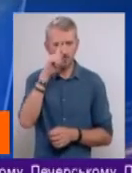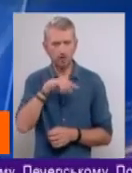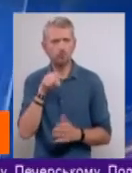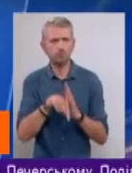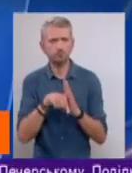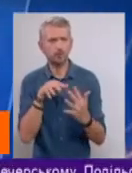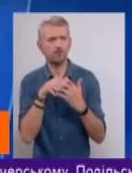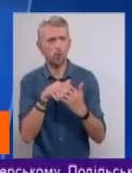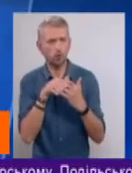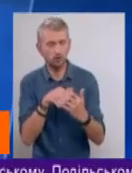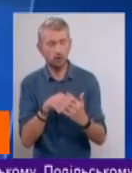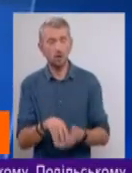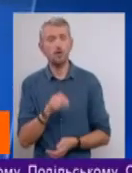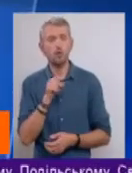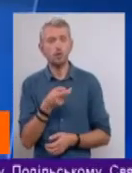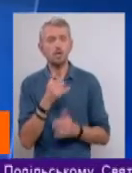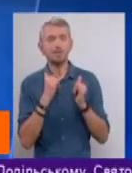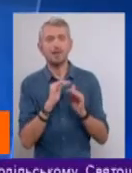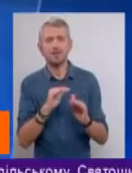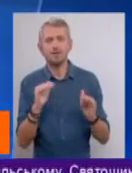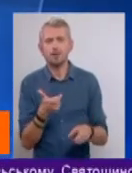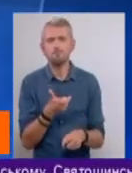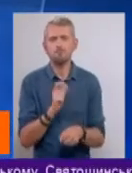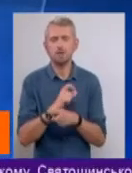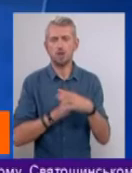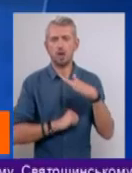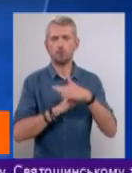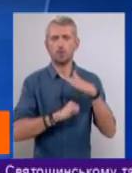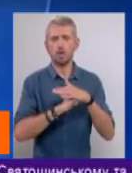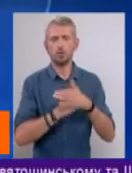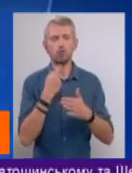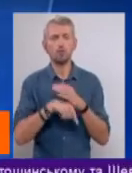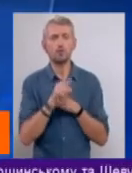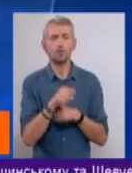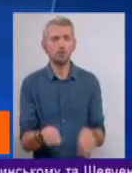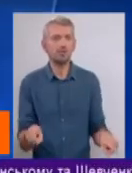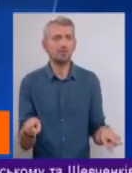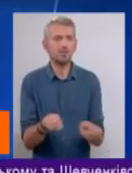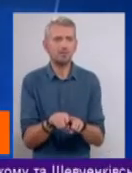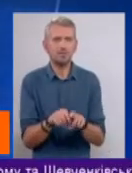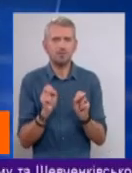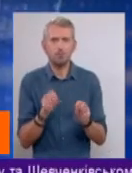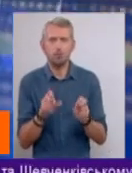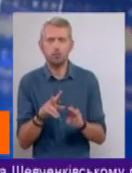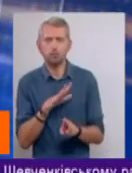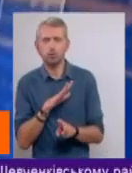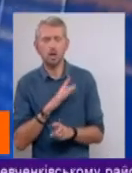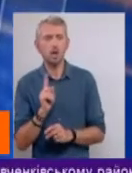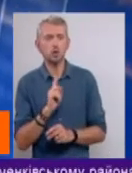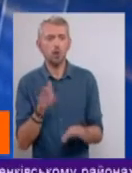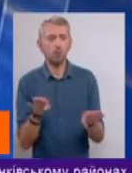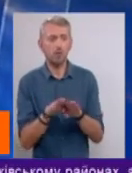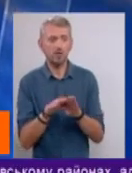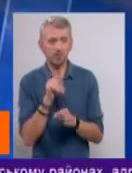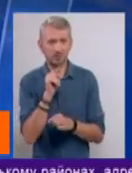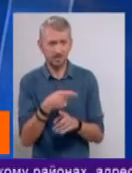фронт. Вони для дітей більший авторитет, тому що вони такі екстремуми переживали, що порівняно